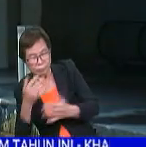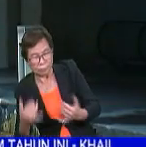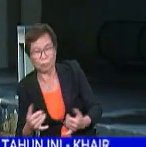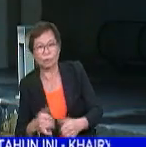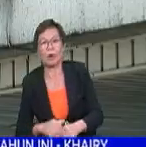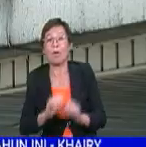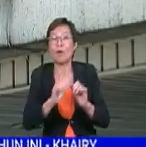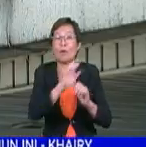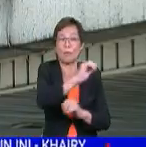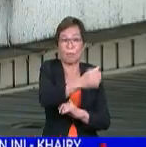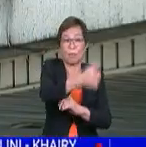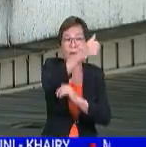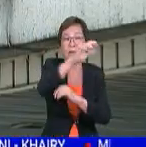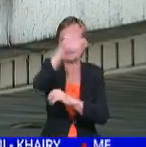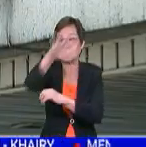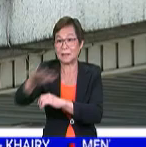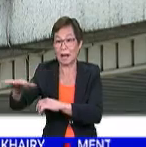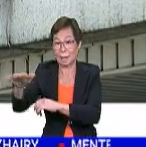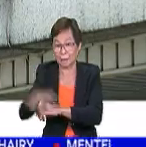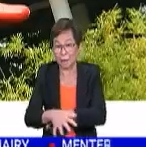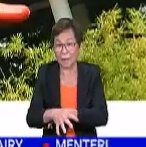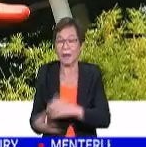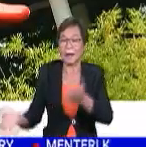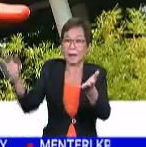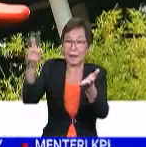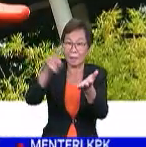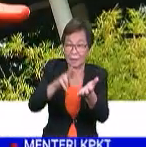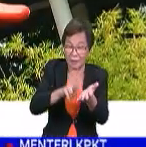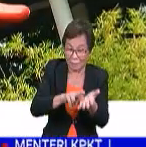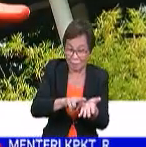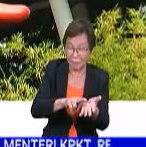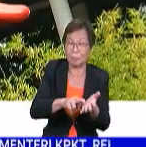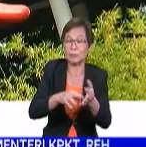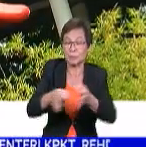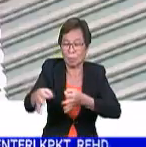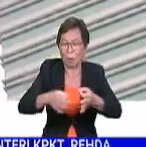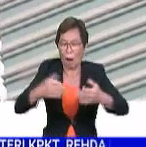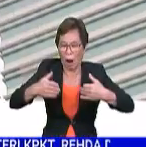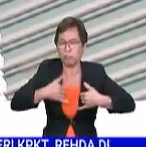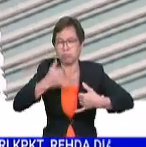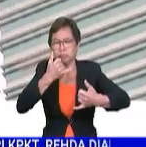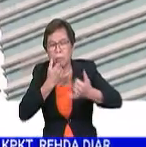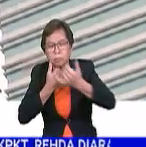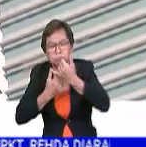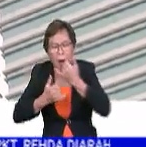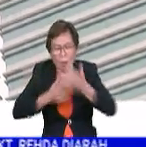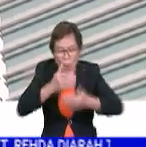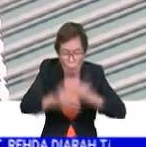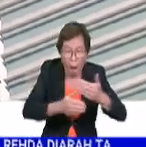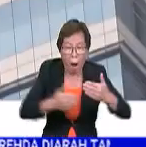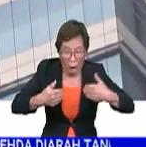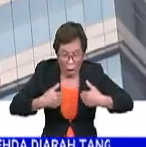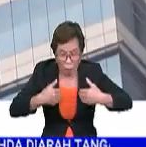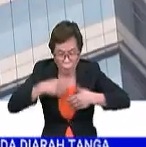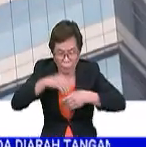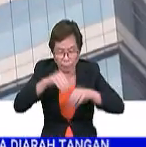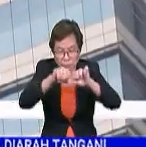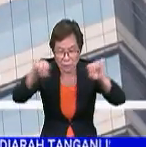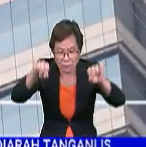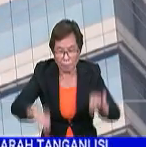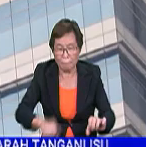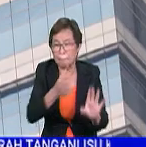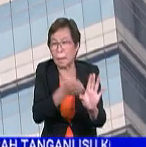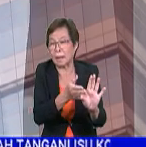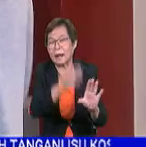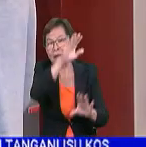Terdahulu CIMB melalui kenyataan menjelaskan pihaknya mendapati kesilapan pemprosesan wujud dalam sistem perbankan